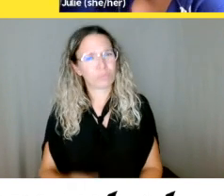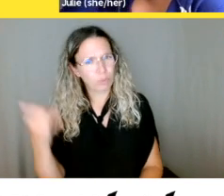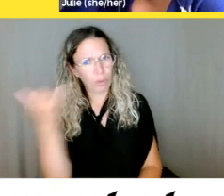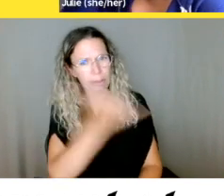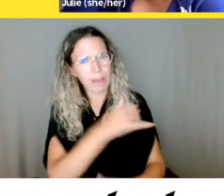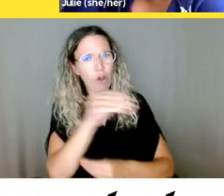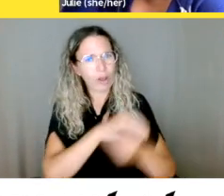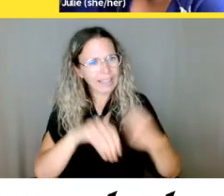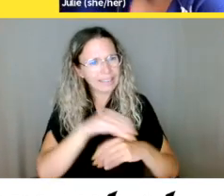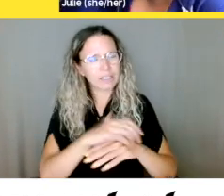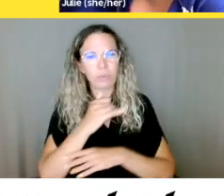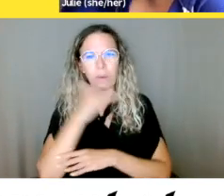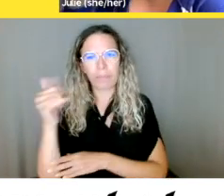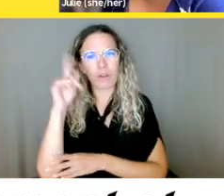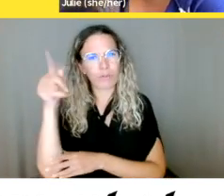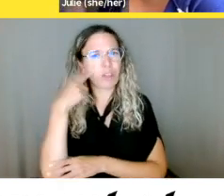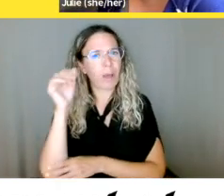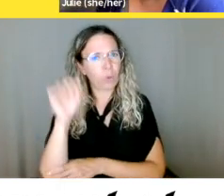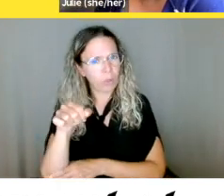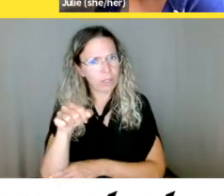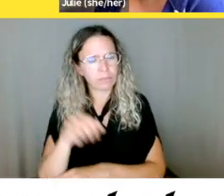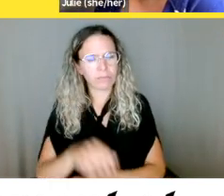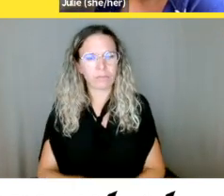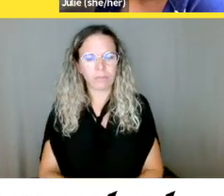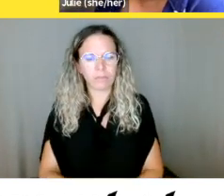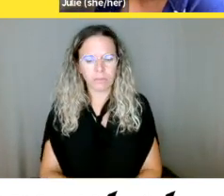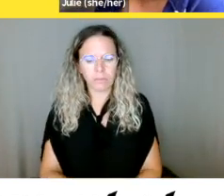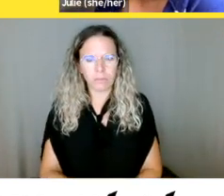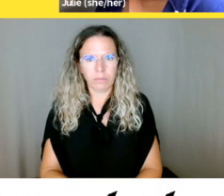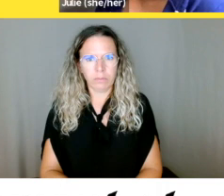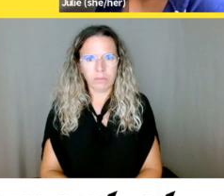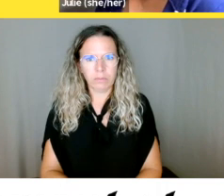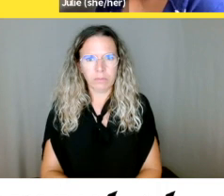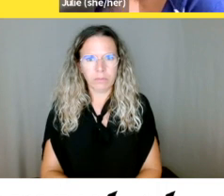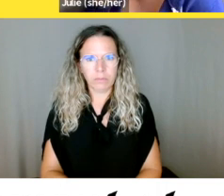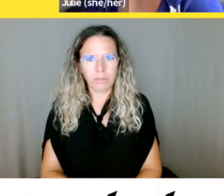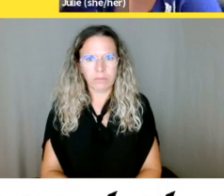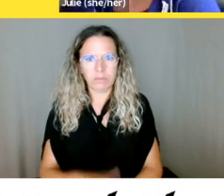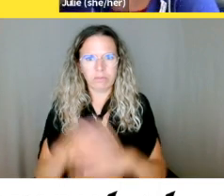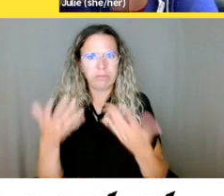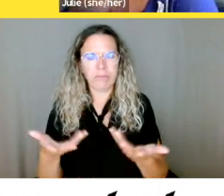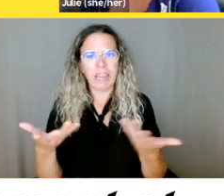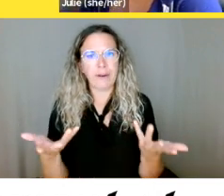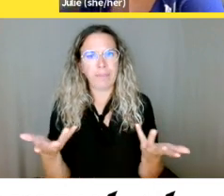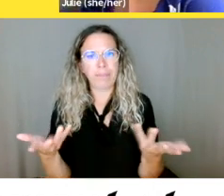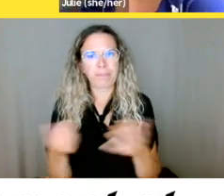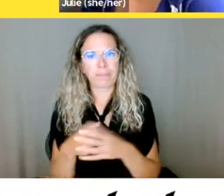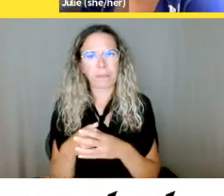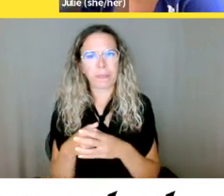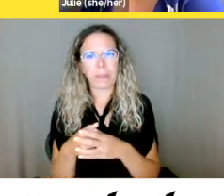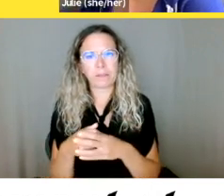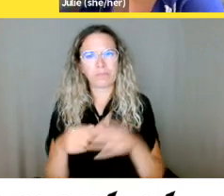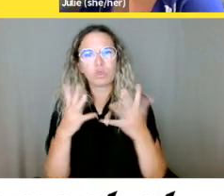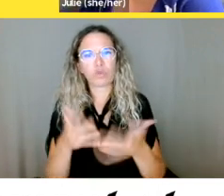via le petit onglet accessibilité, normalement, qui existe sur la plupart des sites. Mais aussi, au